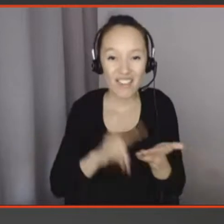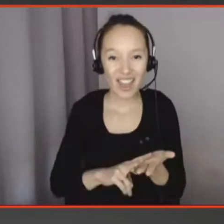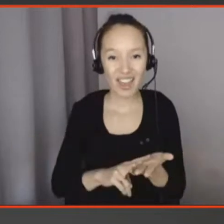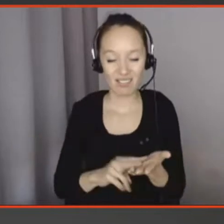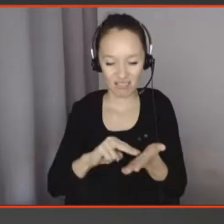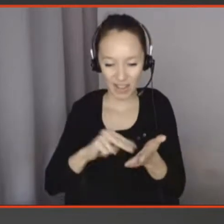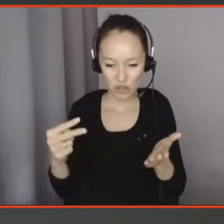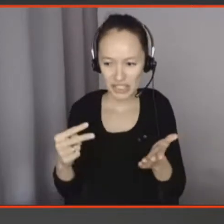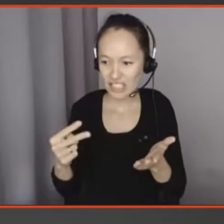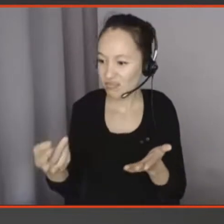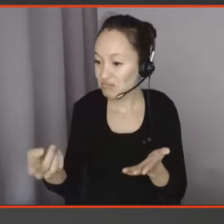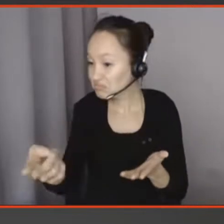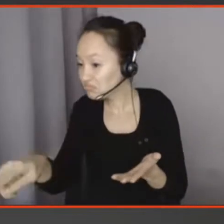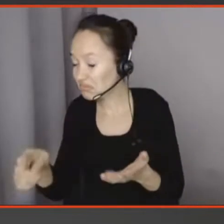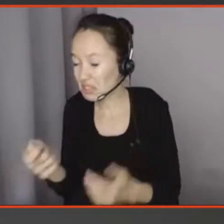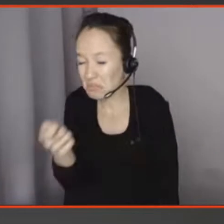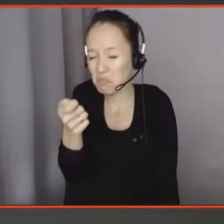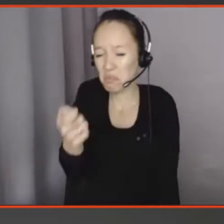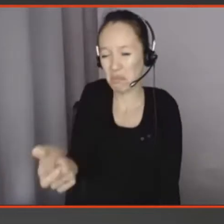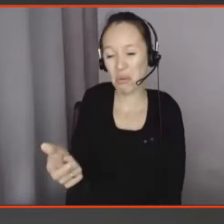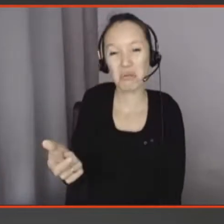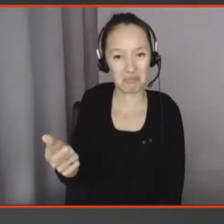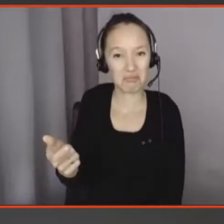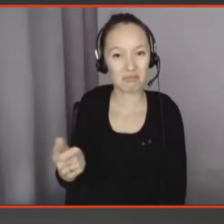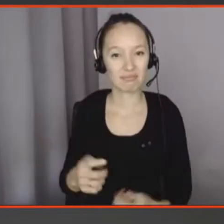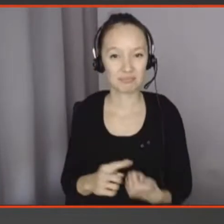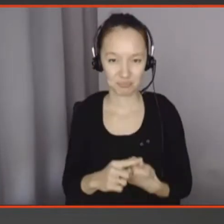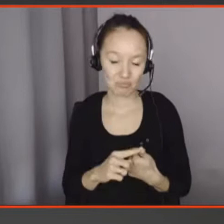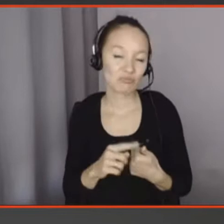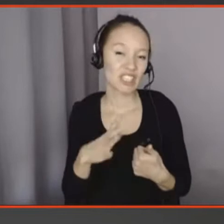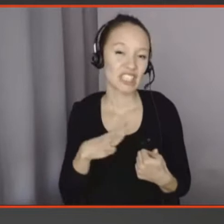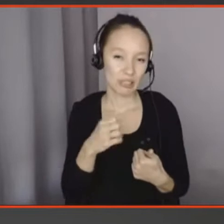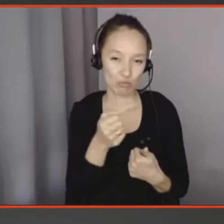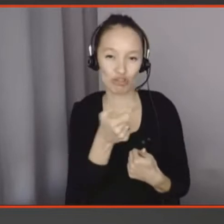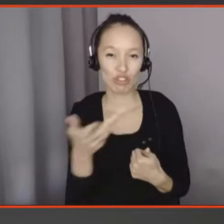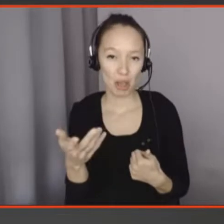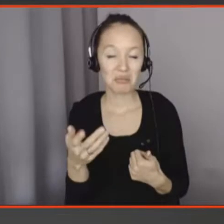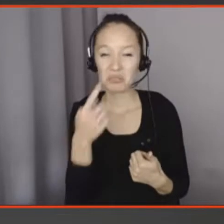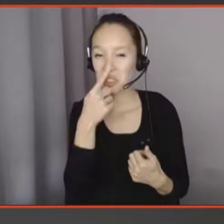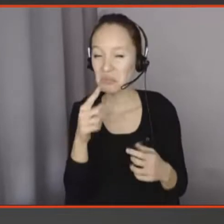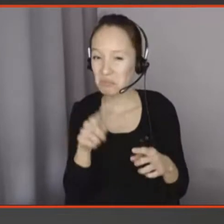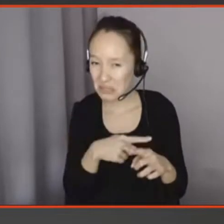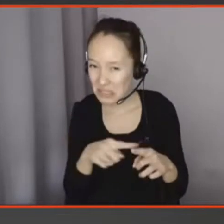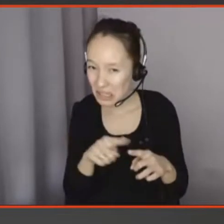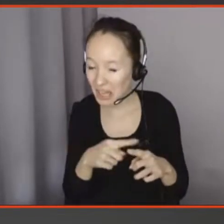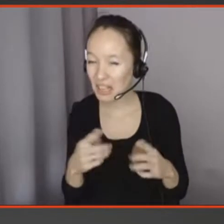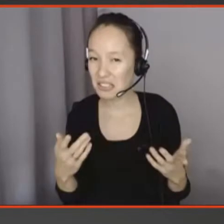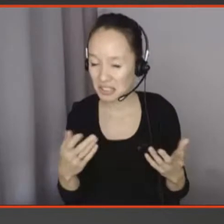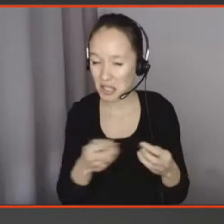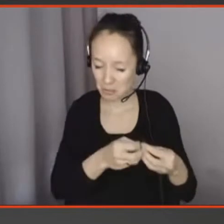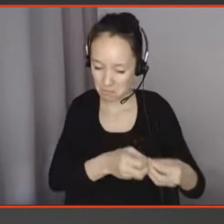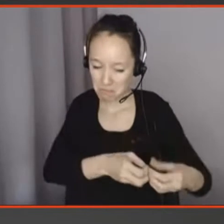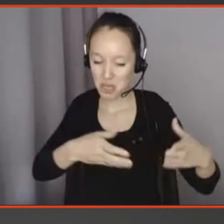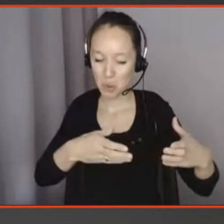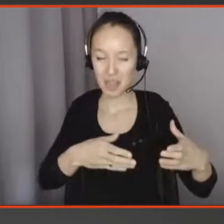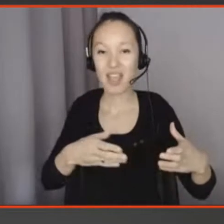objets que les gens ont cités. Et parmi les objets technologiques, bizarrement, il y avait une grande majorité de réponses qui se